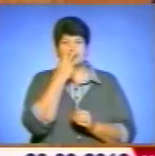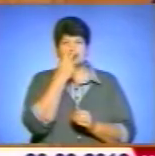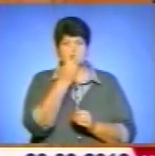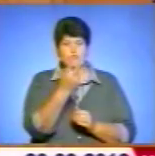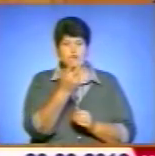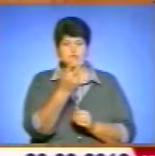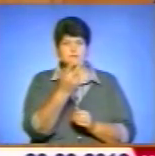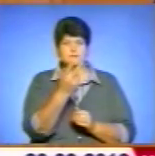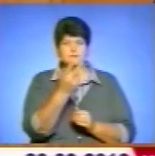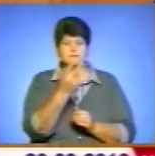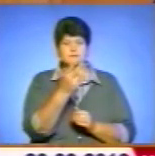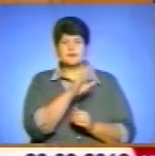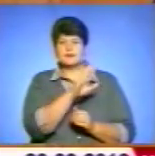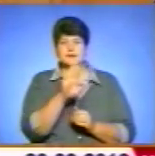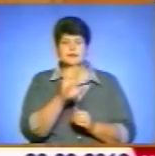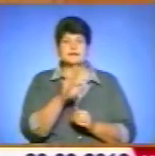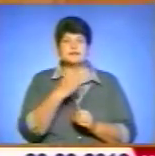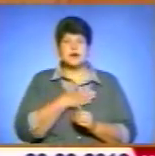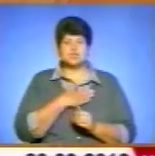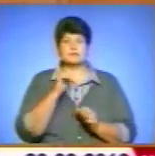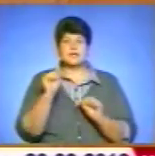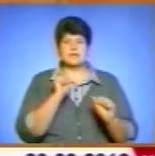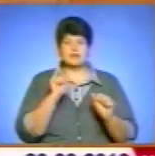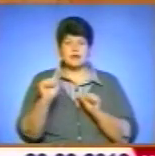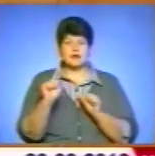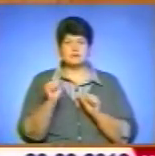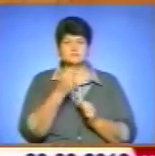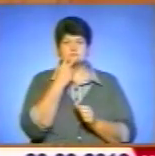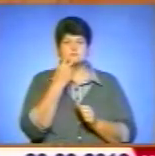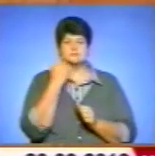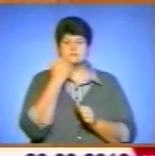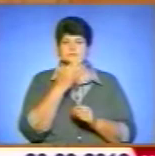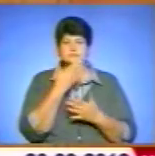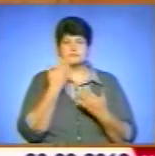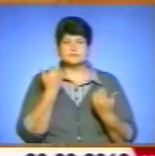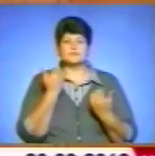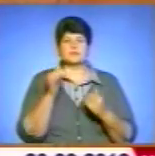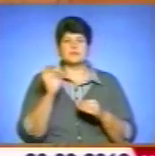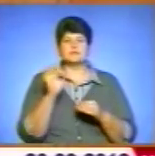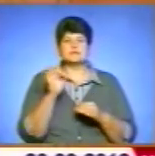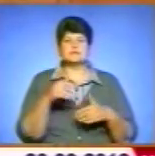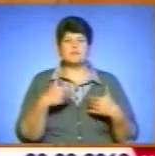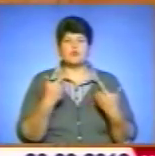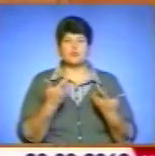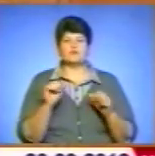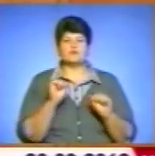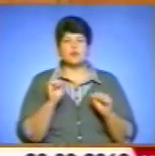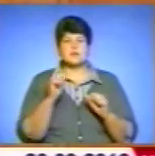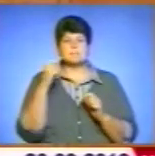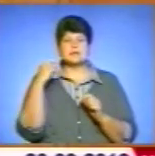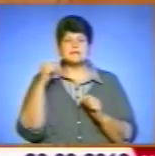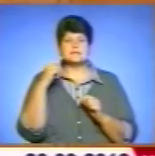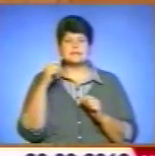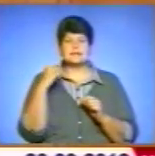нашим керівникам, особливо в частині виконання запропонованих урядом, президентом